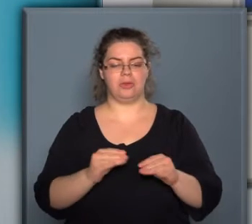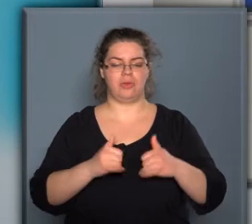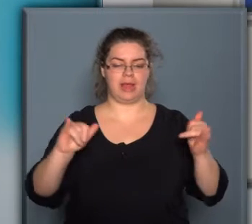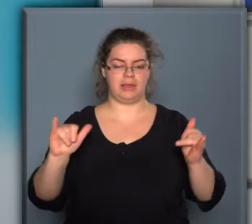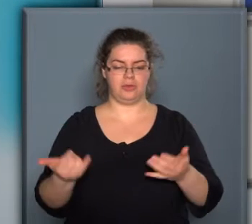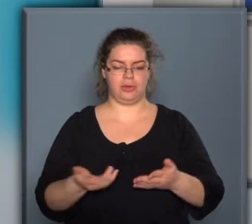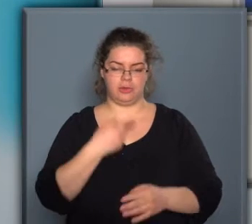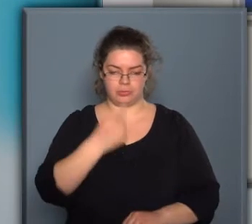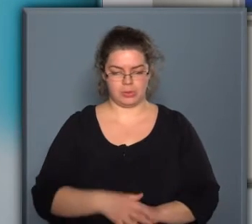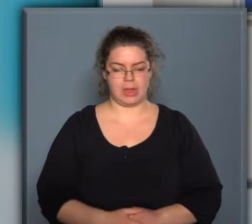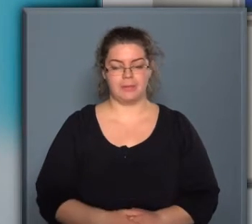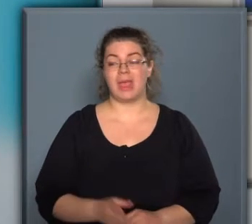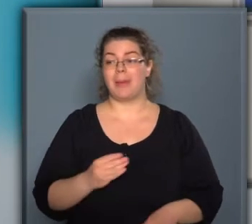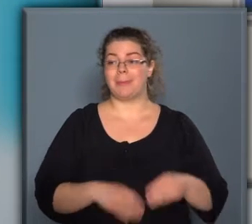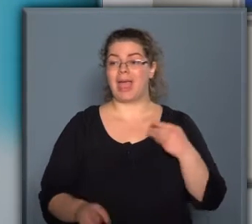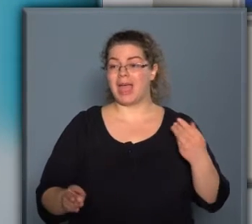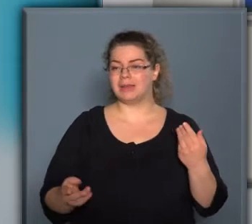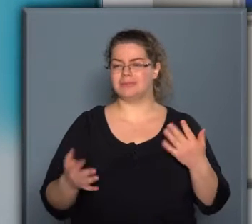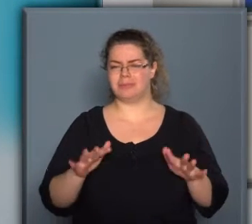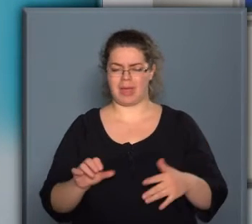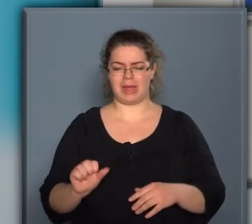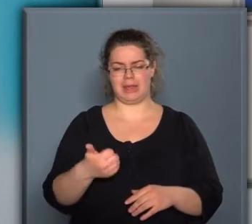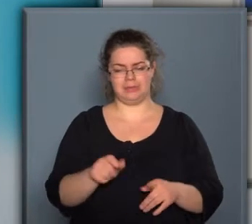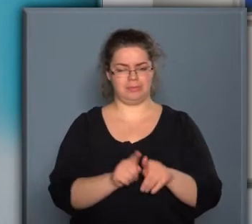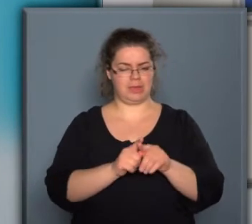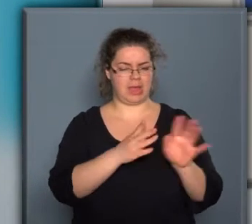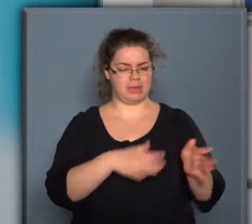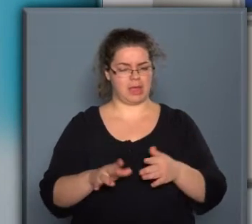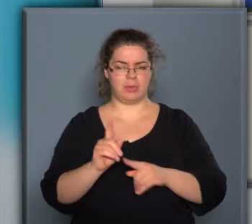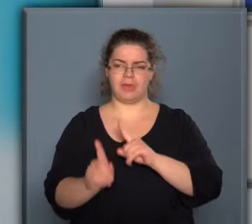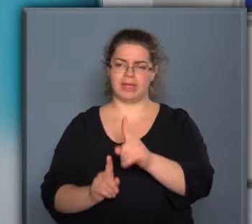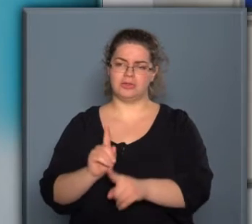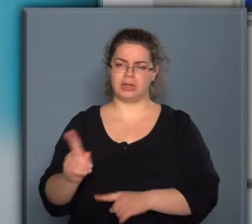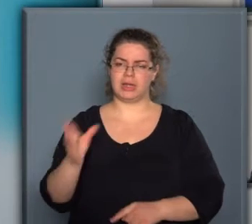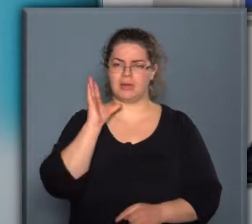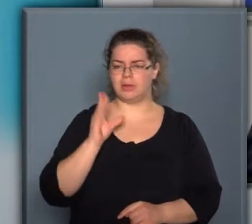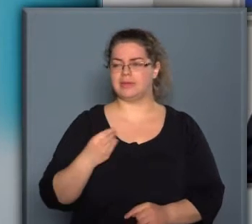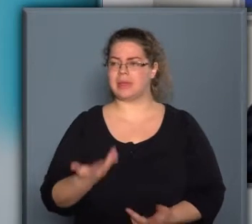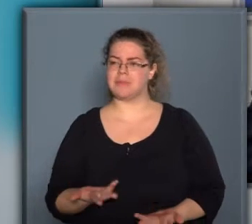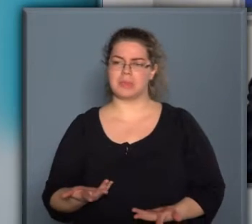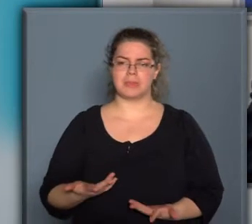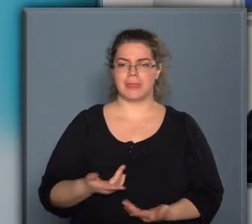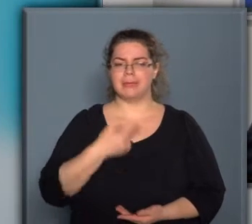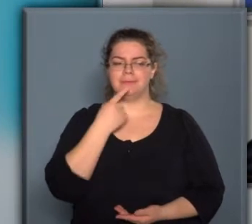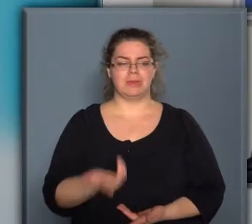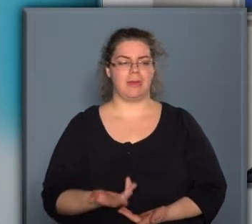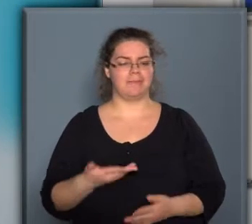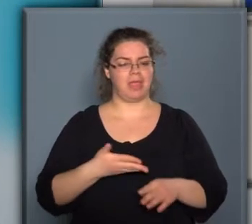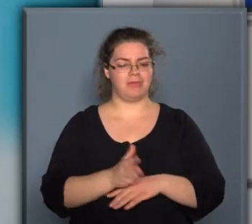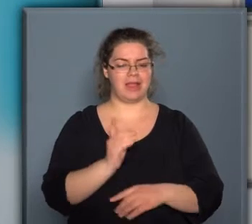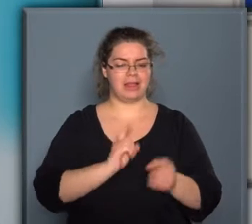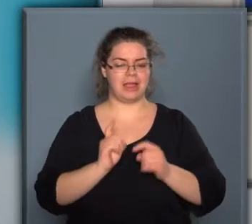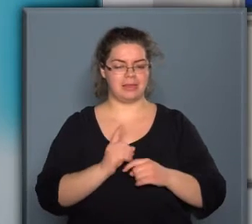hadd említsen meg, hiszen bár egy ilyen gyárban végig sétálva az ember, hogy mondjam majdnem, hogy véletlen szeren